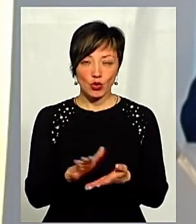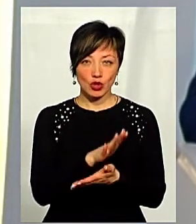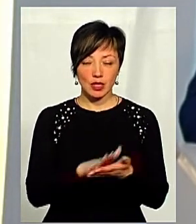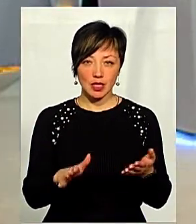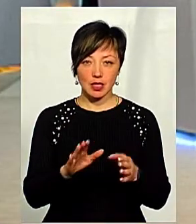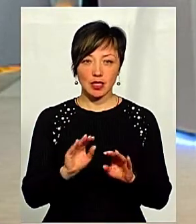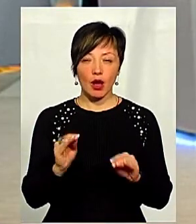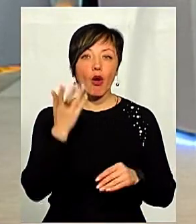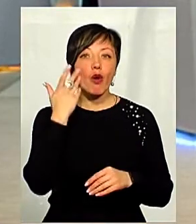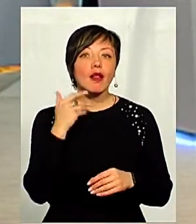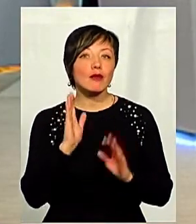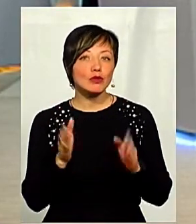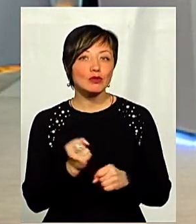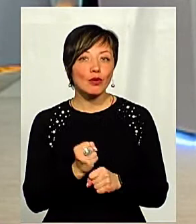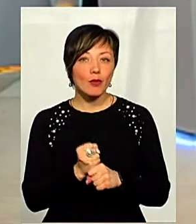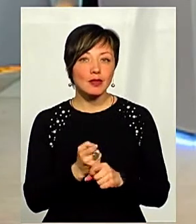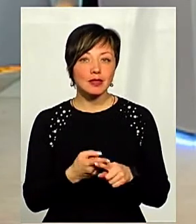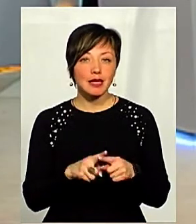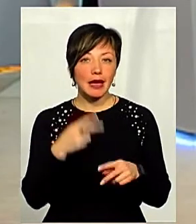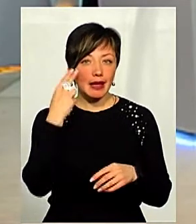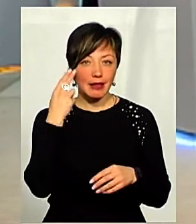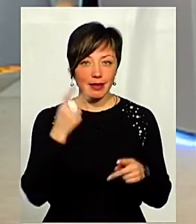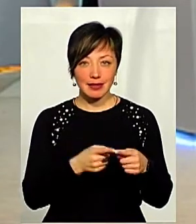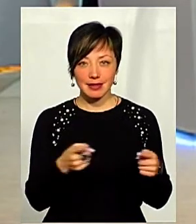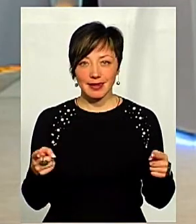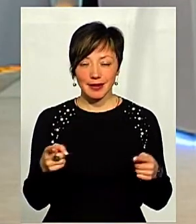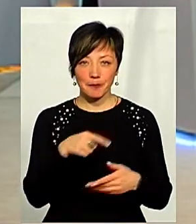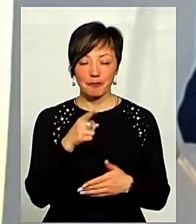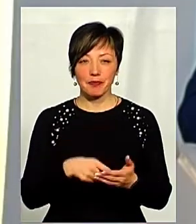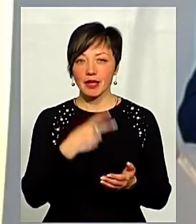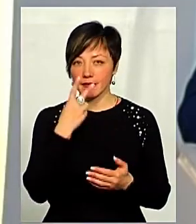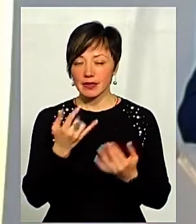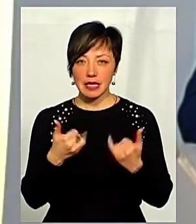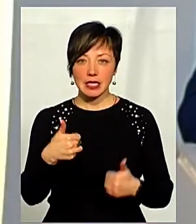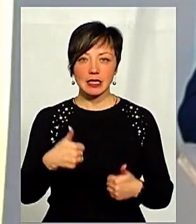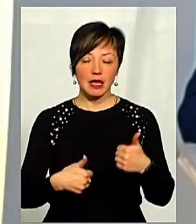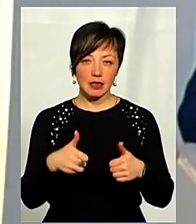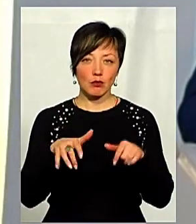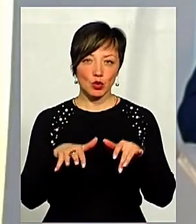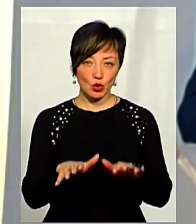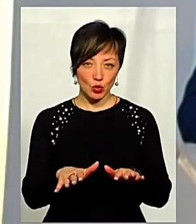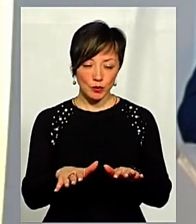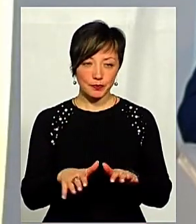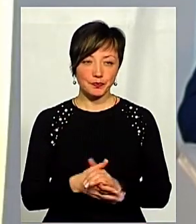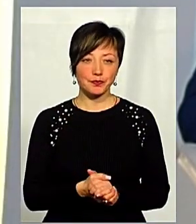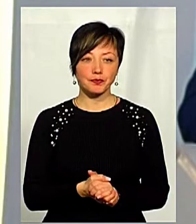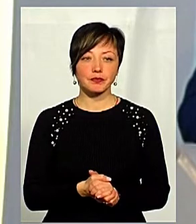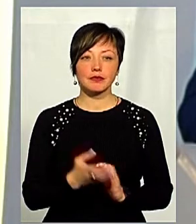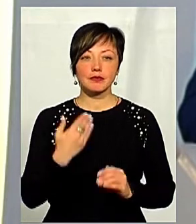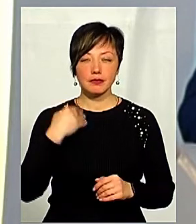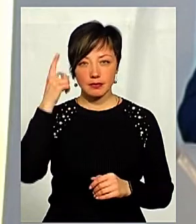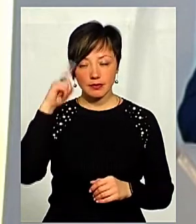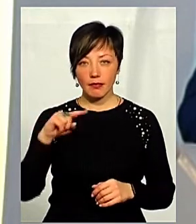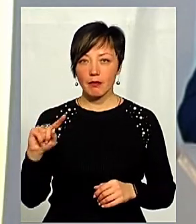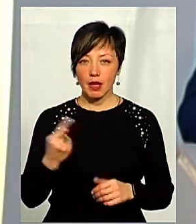А конкретизуєте, будь ласка, коли буде зроблена ось ця китайська ділянка? Дивіться, зараз проходять тендерні процедури. Наскільки мені